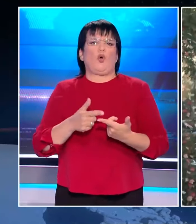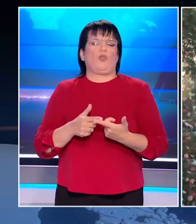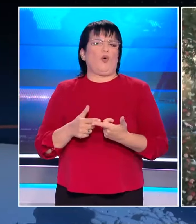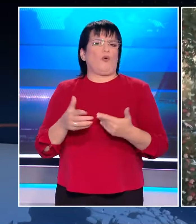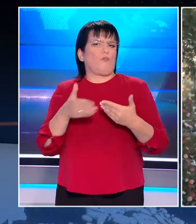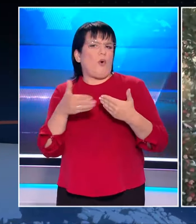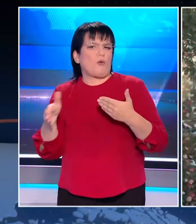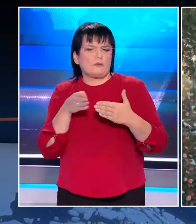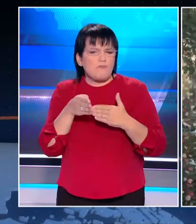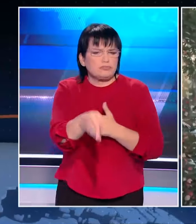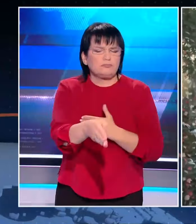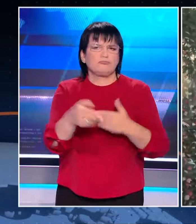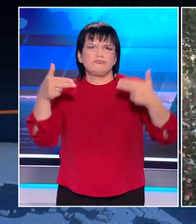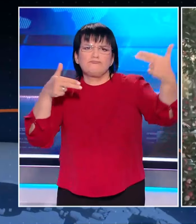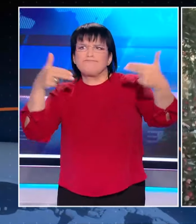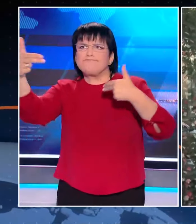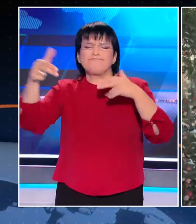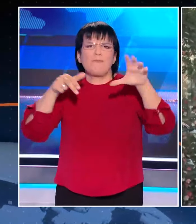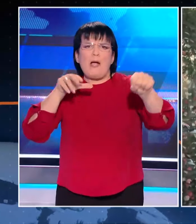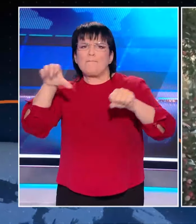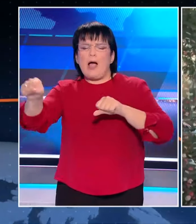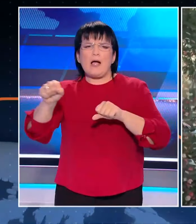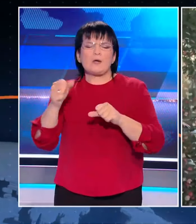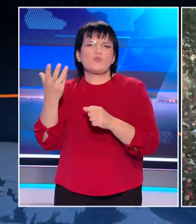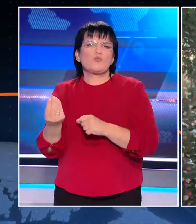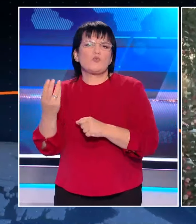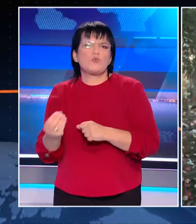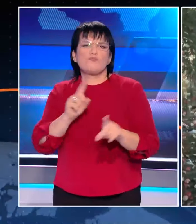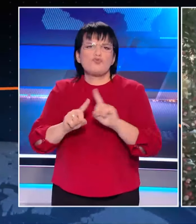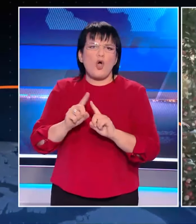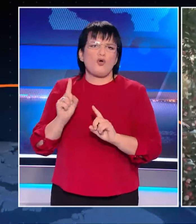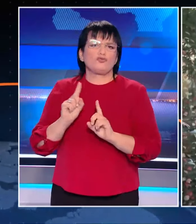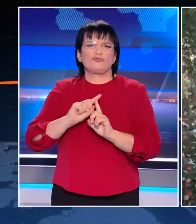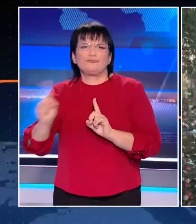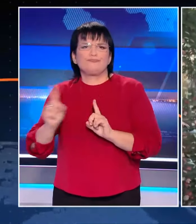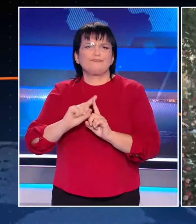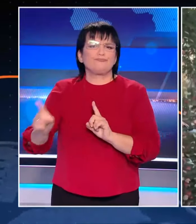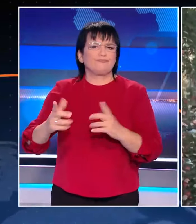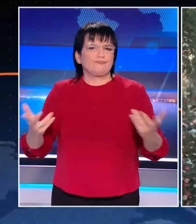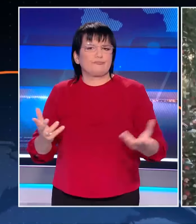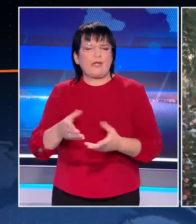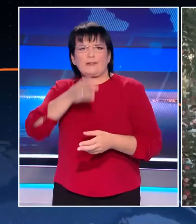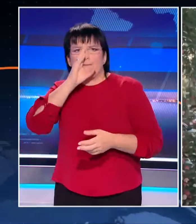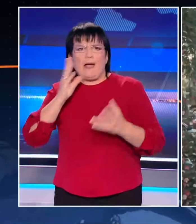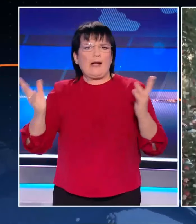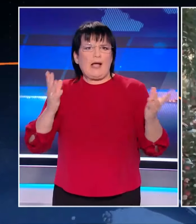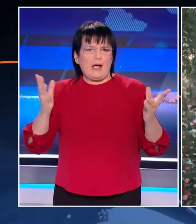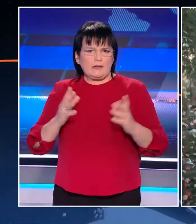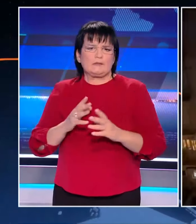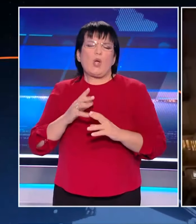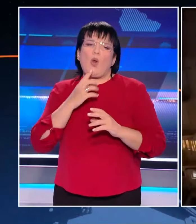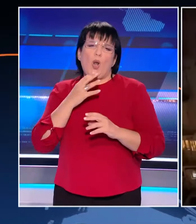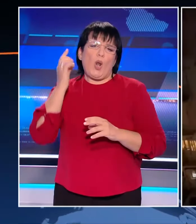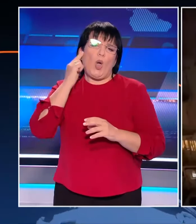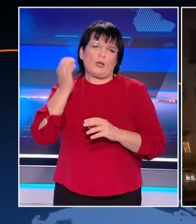όσο μπορούμε να βλέπουν εκεί μπαίνουν και γίνουν γενικώς. Άρα έχουν καταγράψει. Λογικά θα τους έχουν